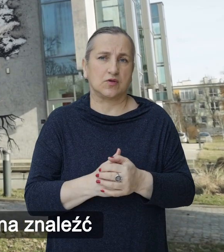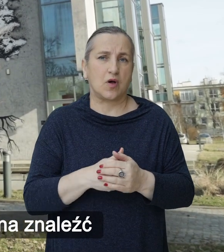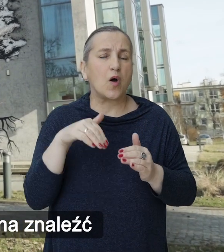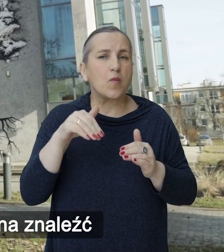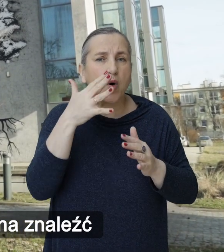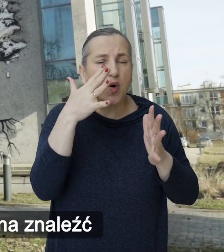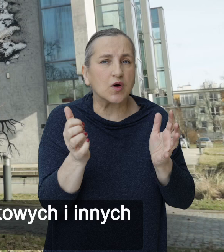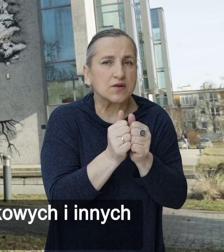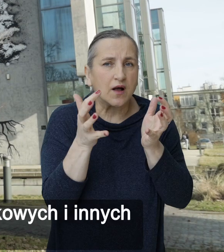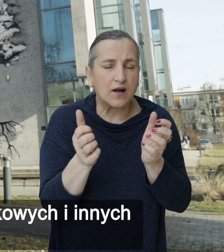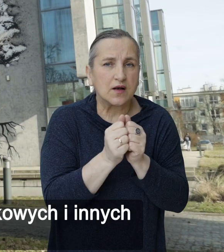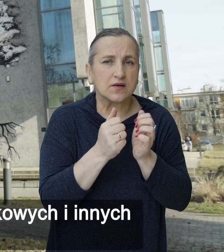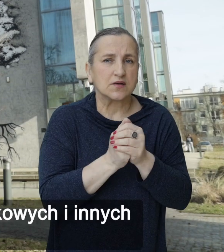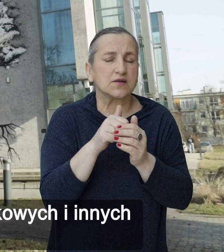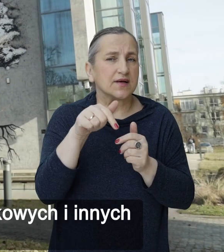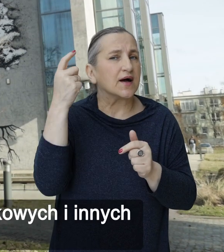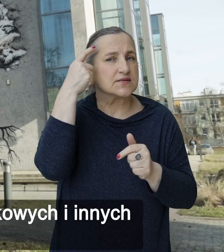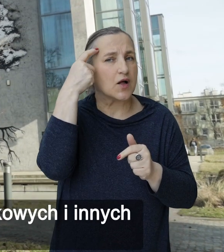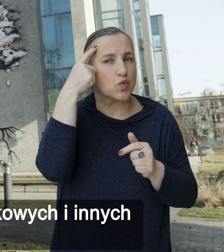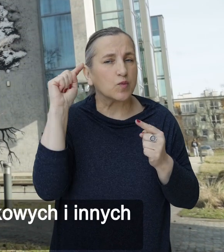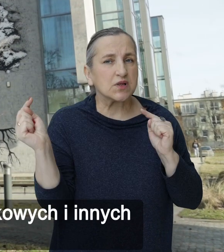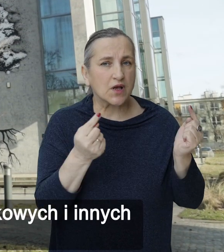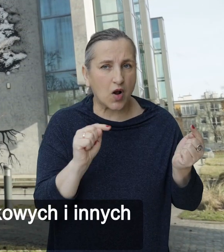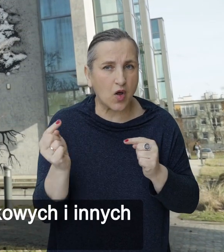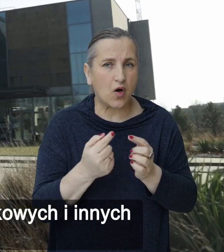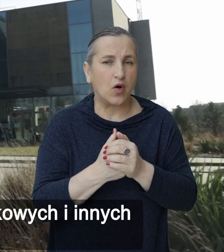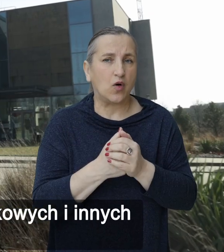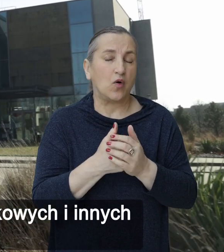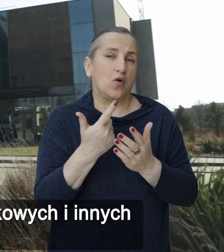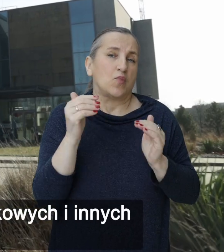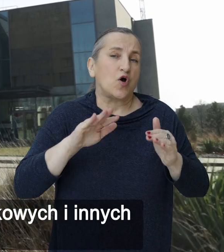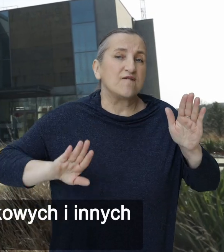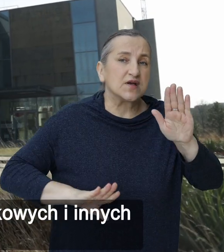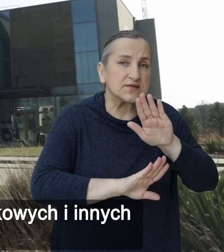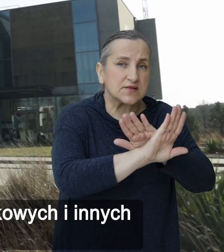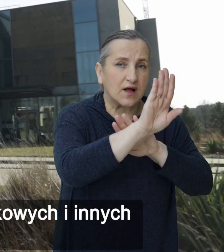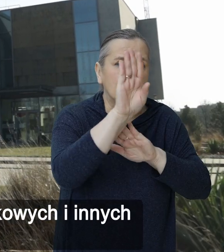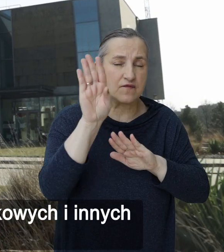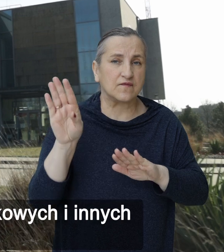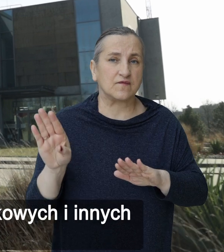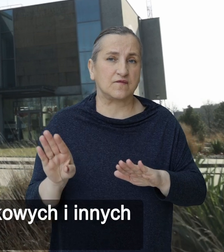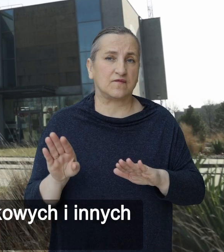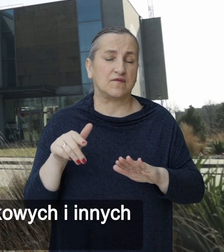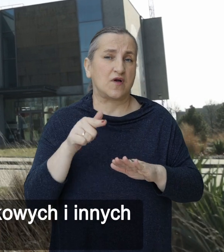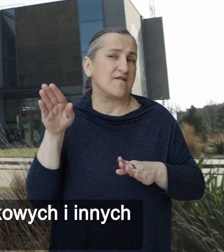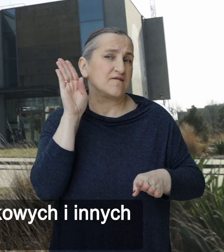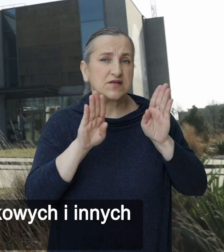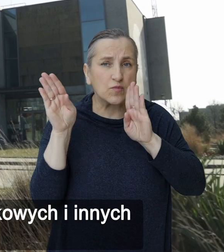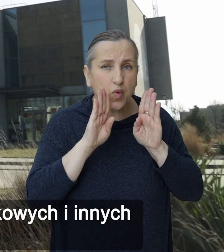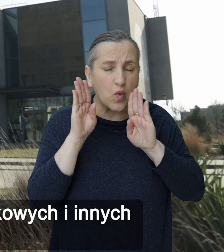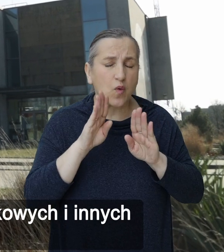znaleźć Centrum Dialogu i wystawy na stronach